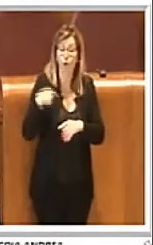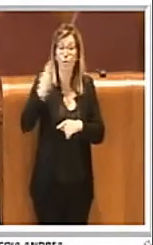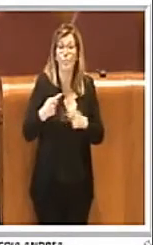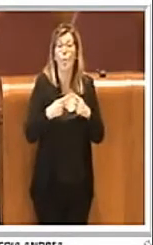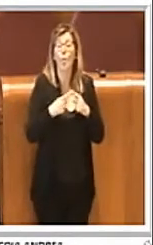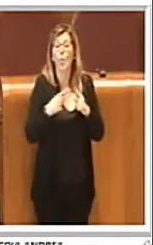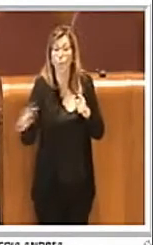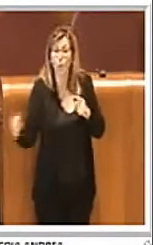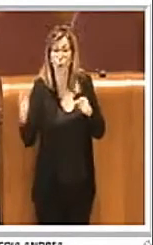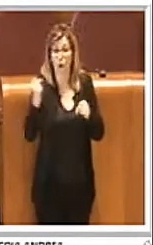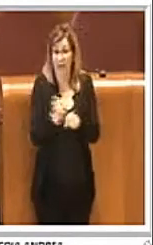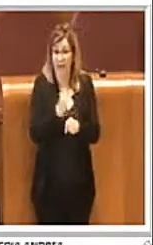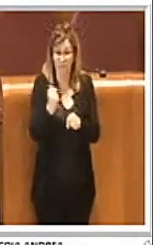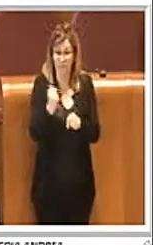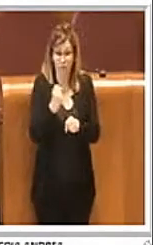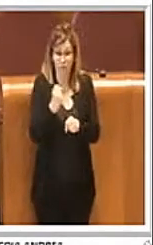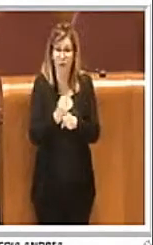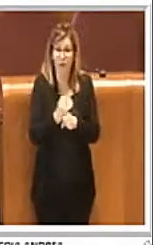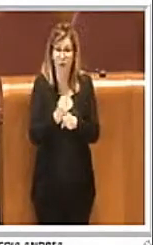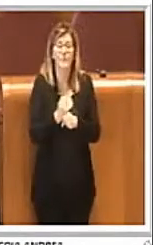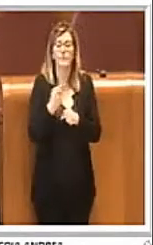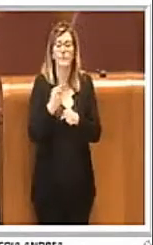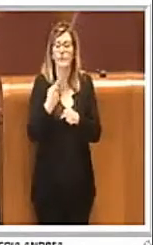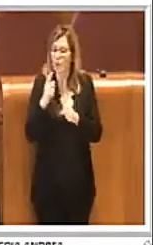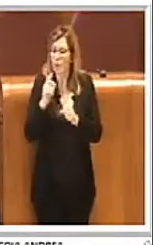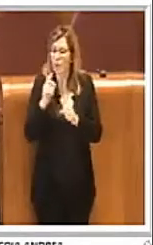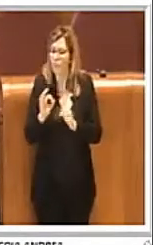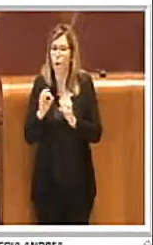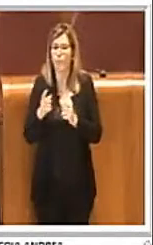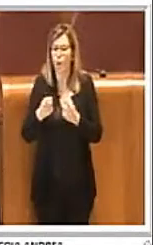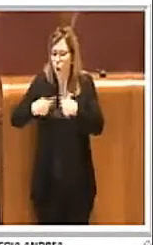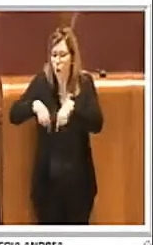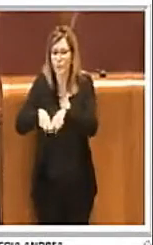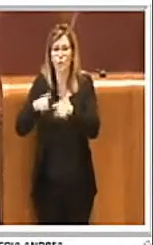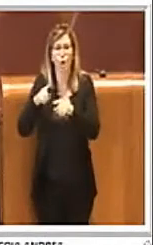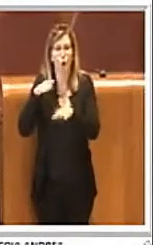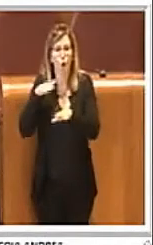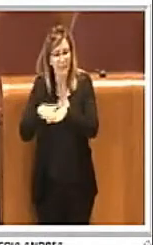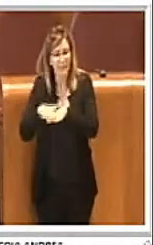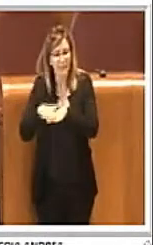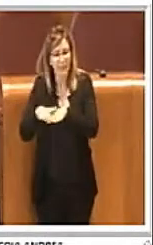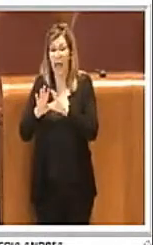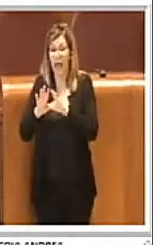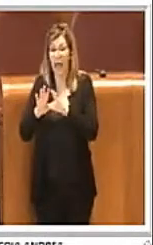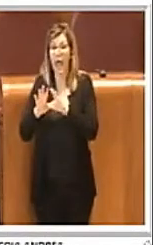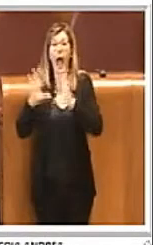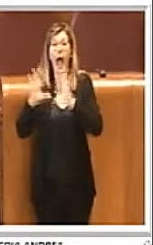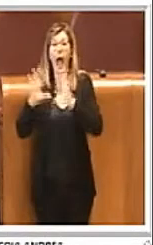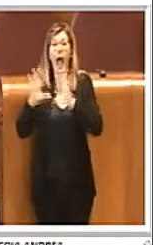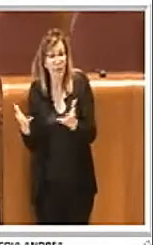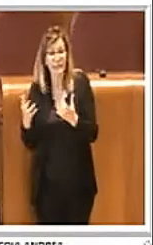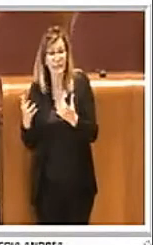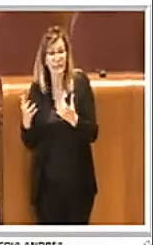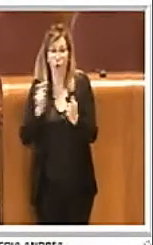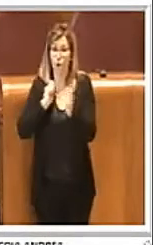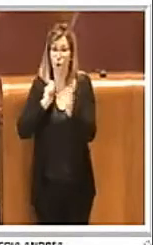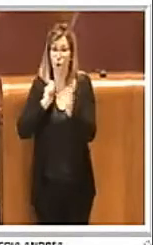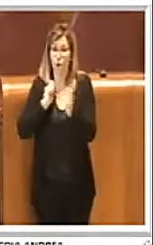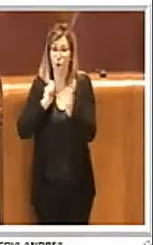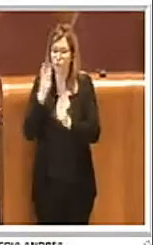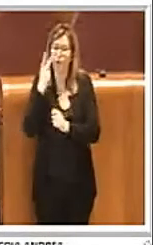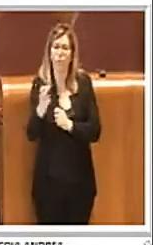delle commissioni competenti, ambiente e commercio in merito a un bando